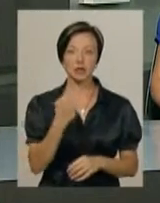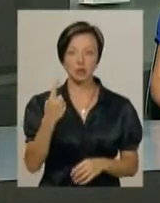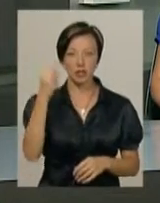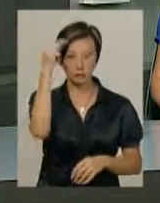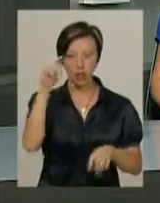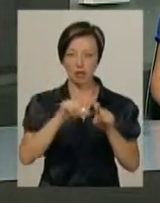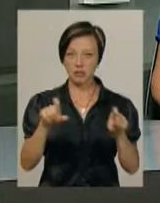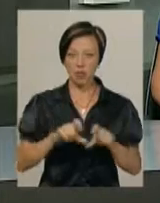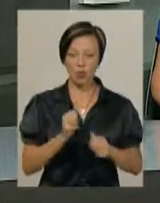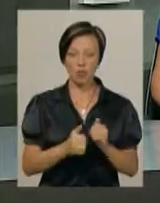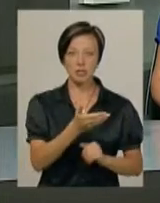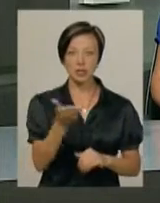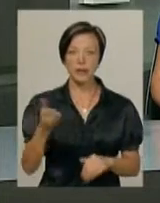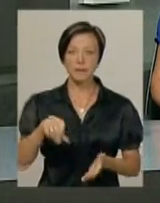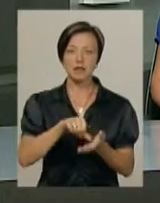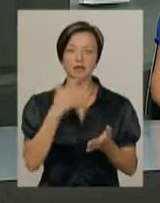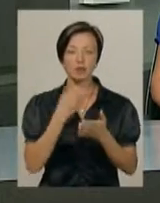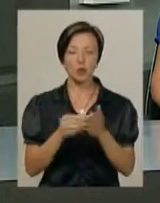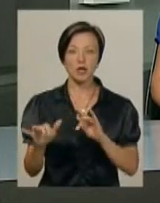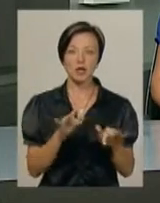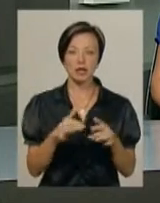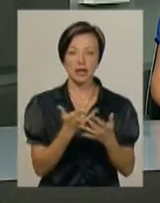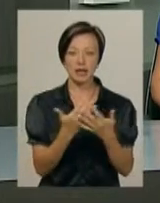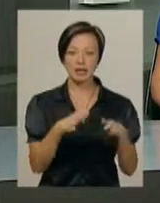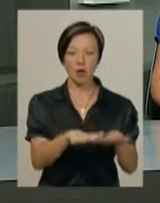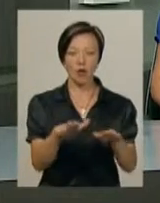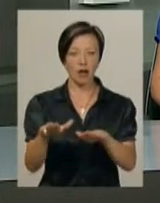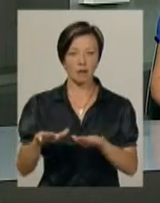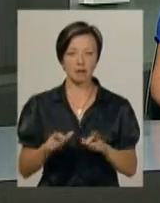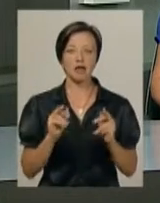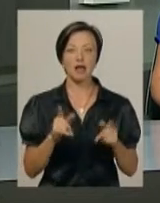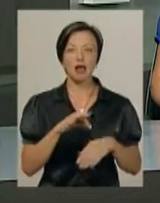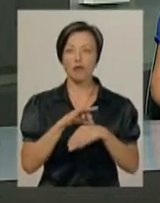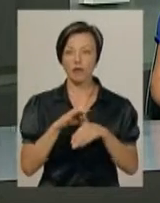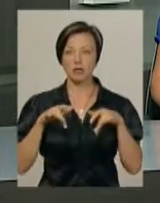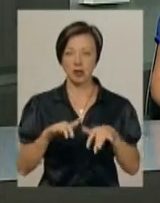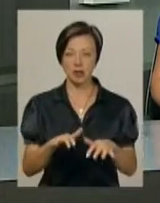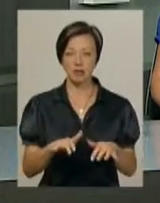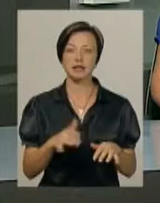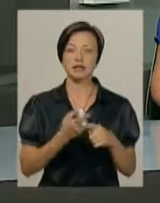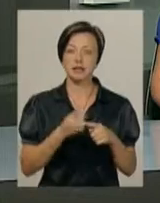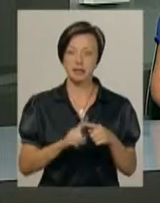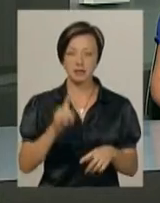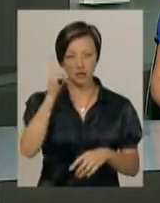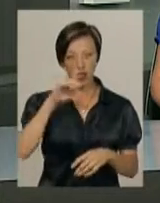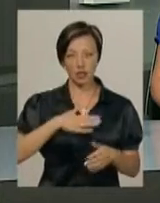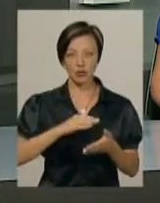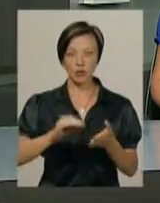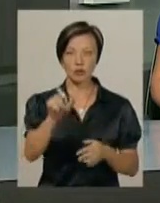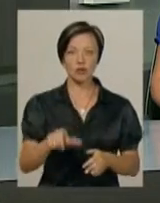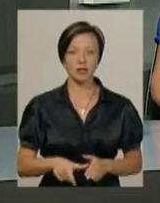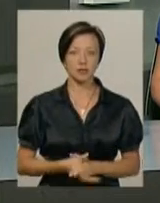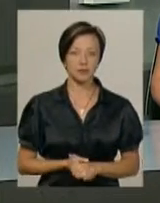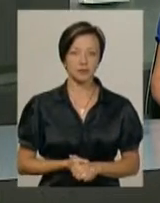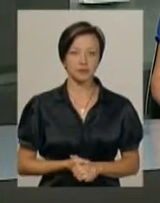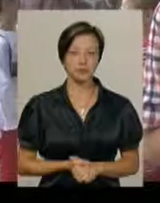навчальний заклад, кожний з яких представив свою діяльність на різних локаціях. Як проходила акція «Фабрика освітніх ідей» знає моя колега Ірина